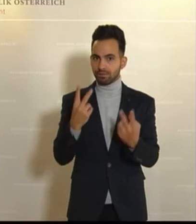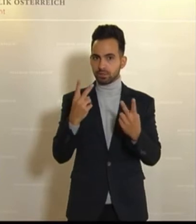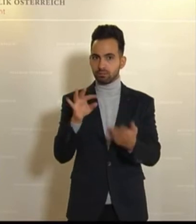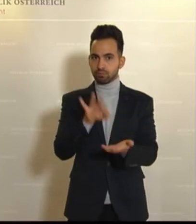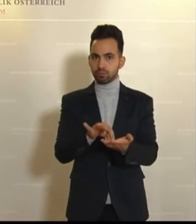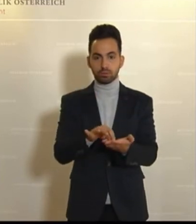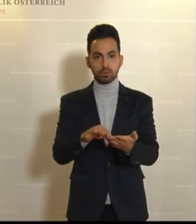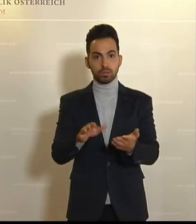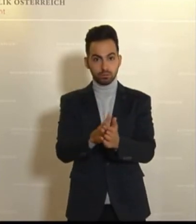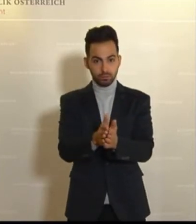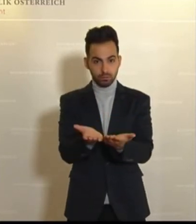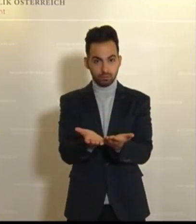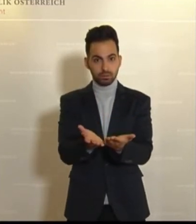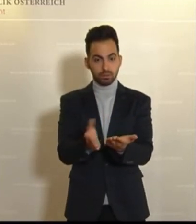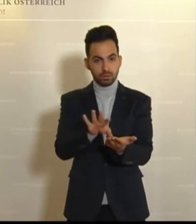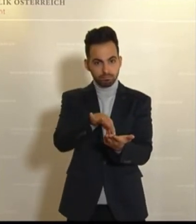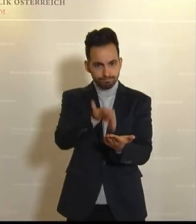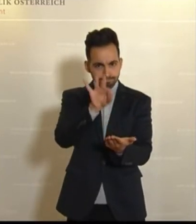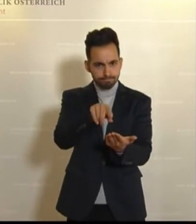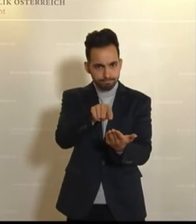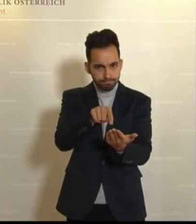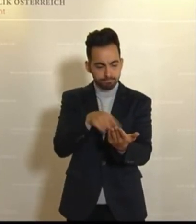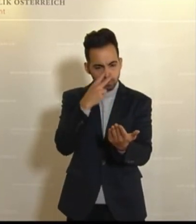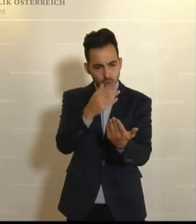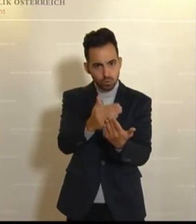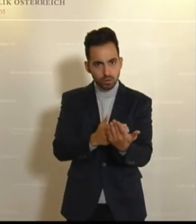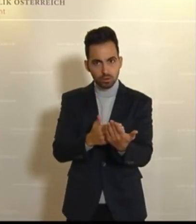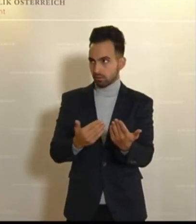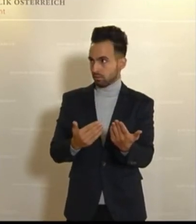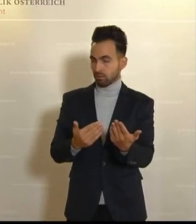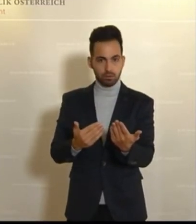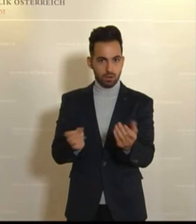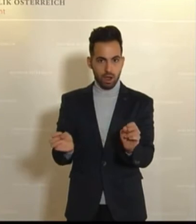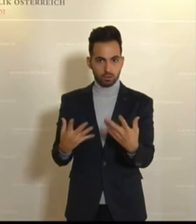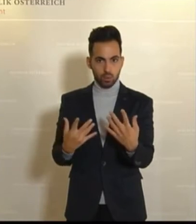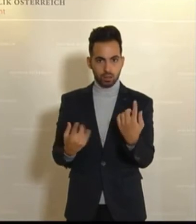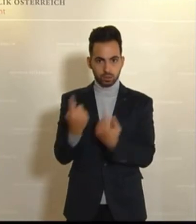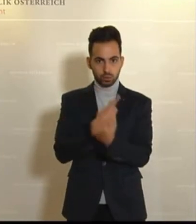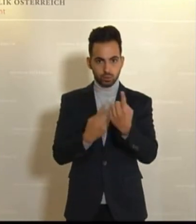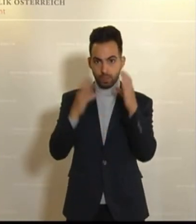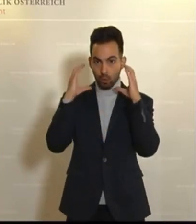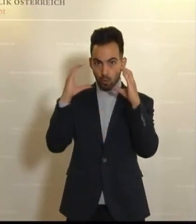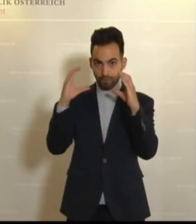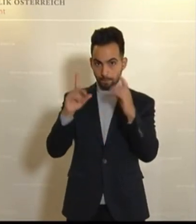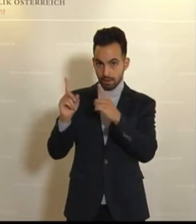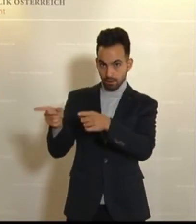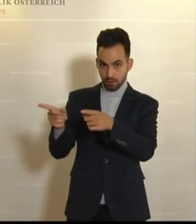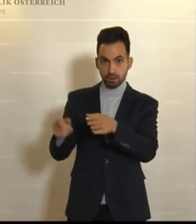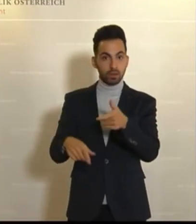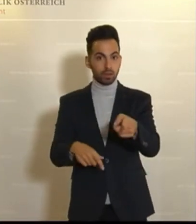sich das Ganze genauer anschauen und sagen, es haben in der aktuellen Situation ÖVP und die Grünen